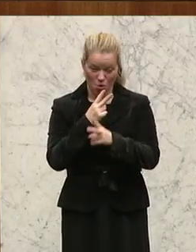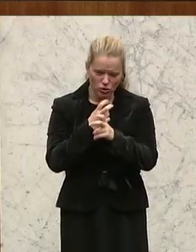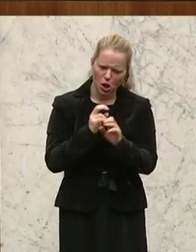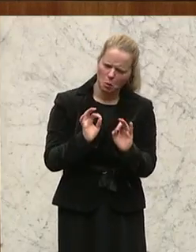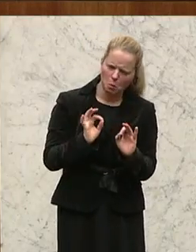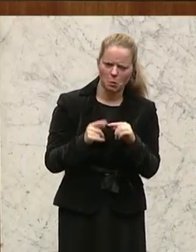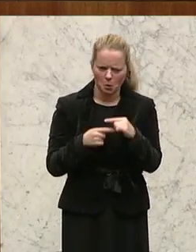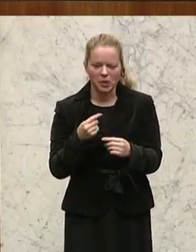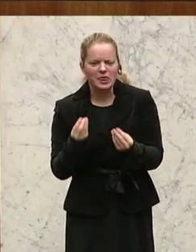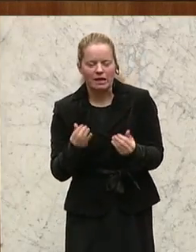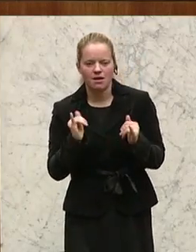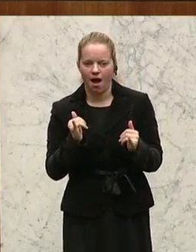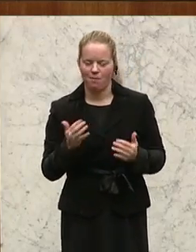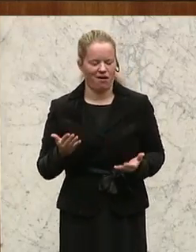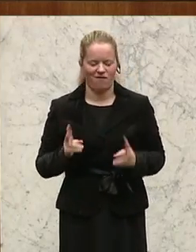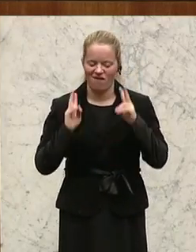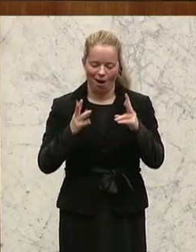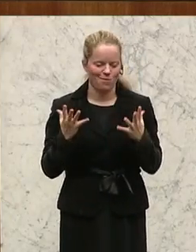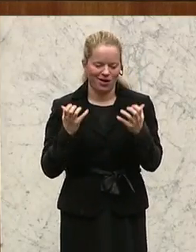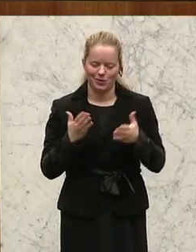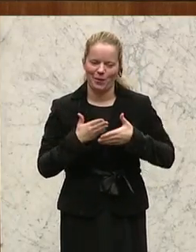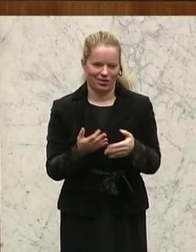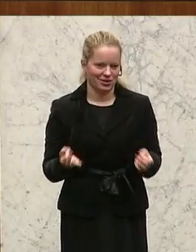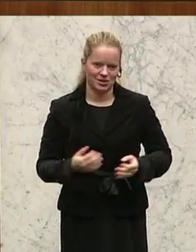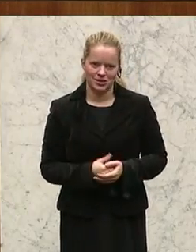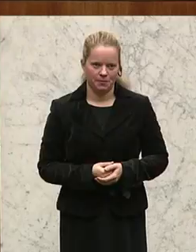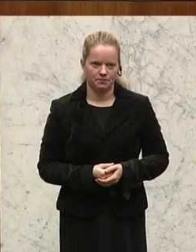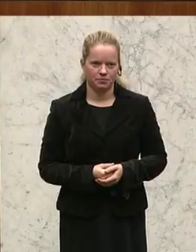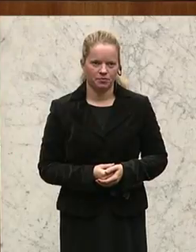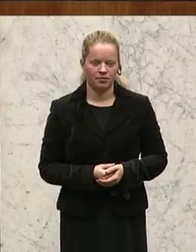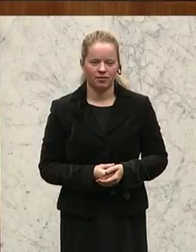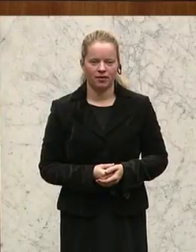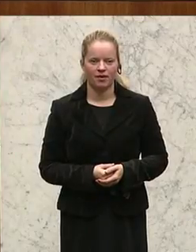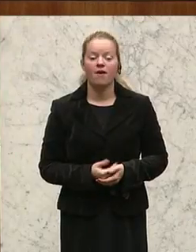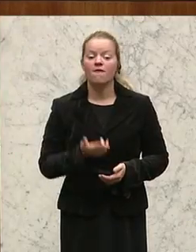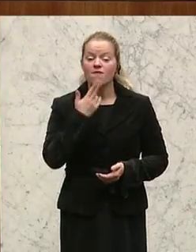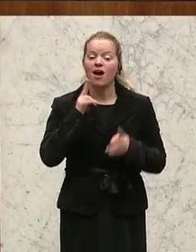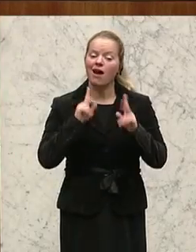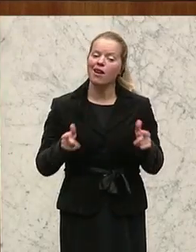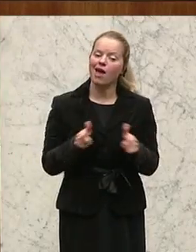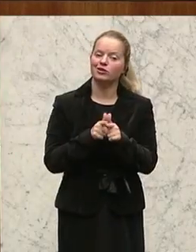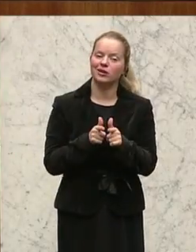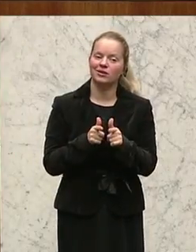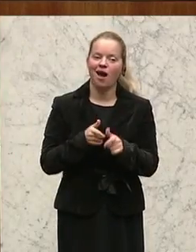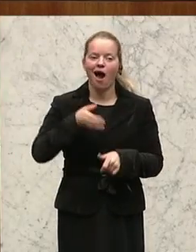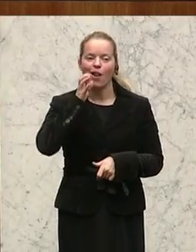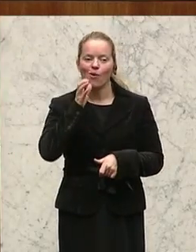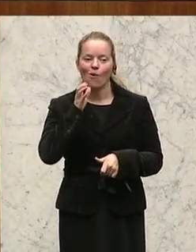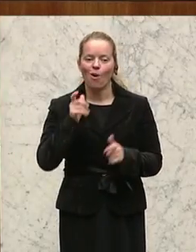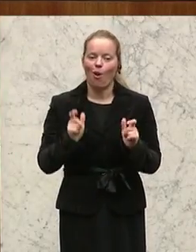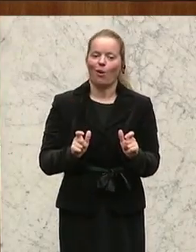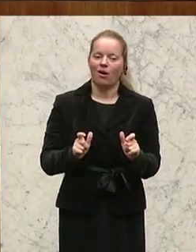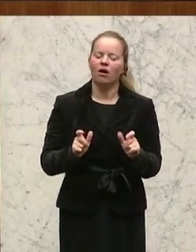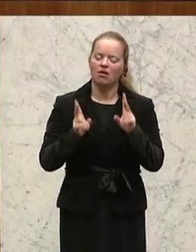ist ganz nett, aber es bringt in der Praxis nichts. Der, der sich den Alkolog leisten kann, der darf früher wieder